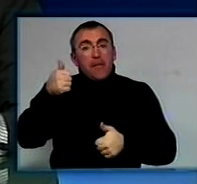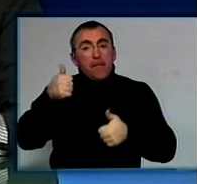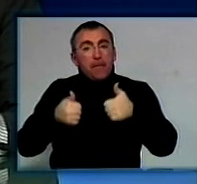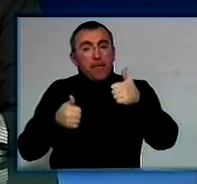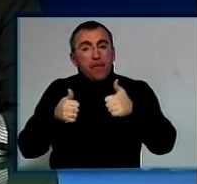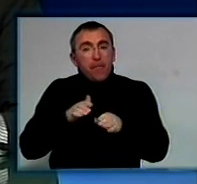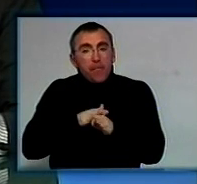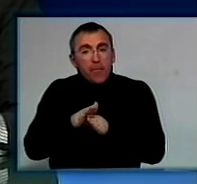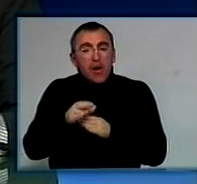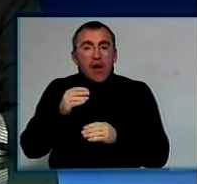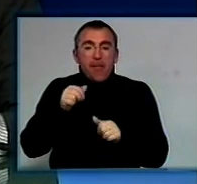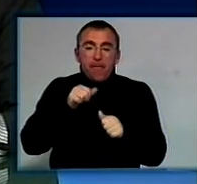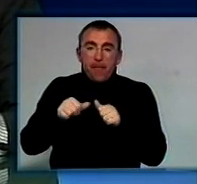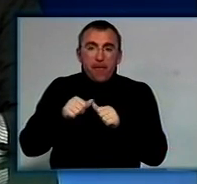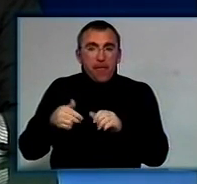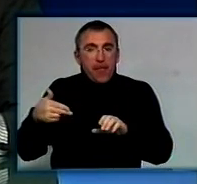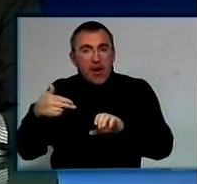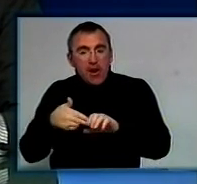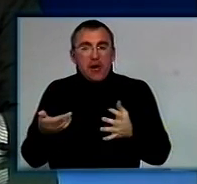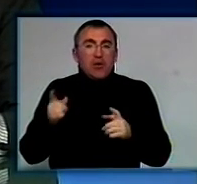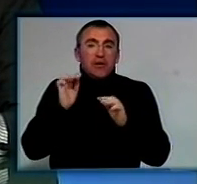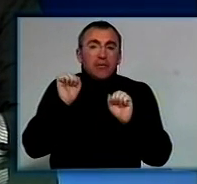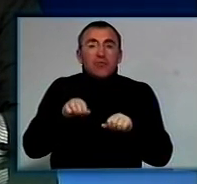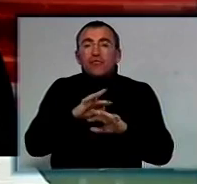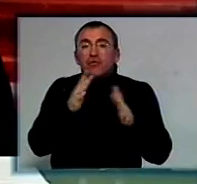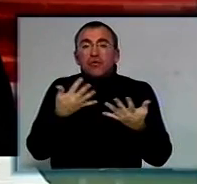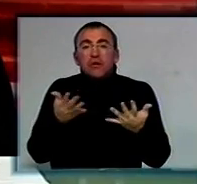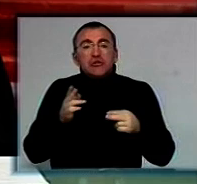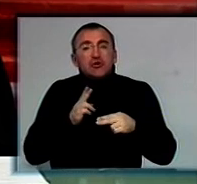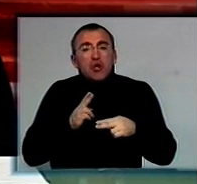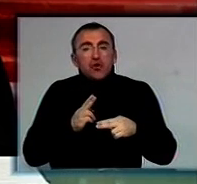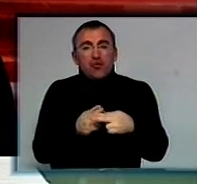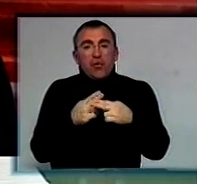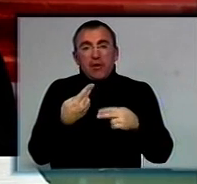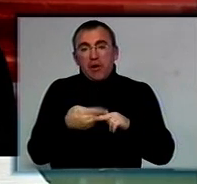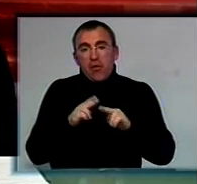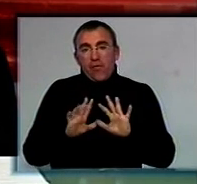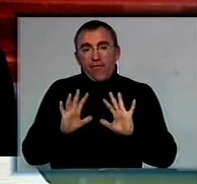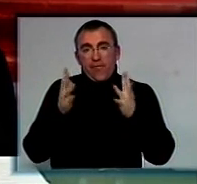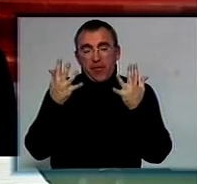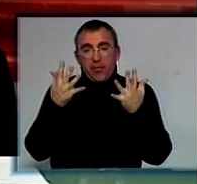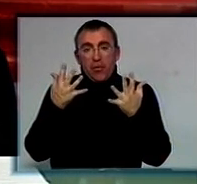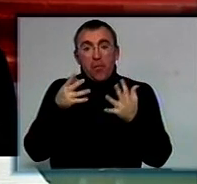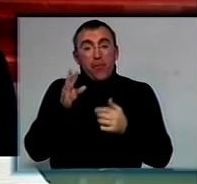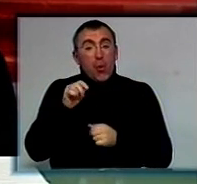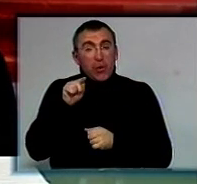пальне, ну, і все, що тільки може зашкодити в даному випадку. Проте,